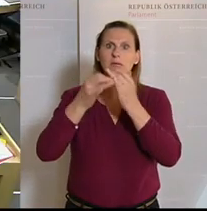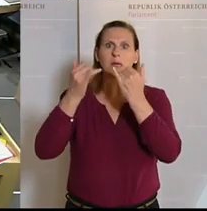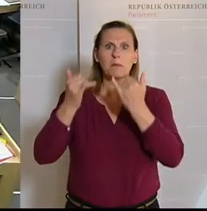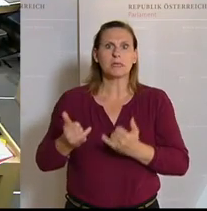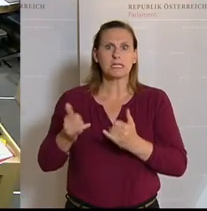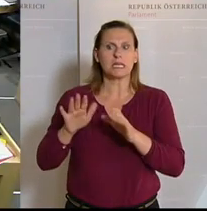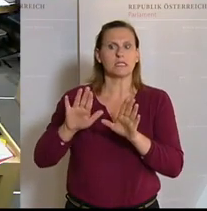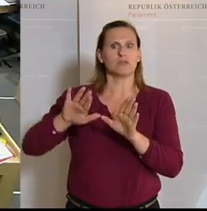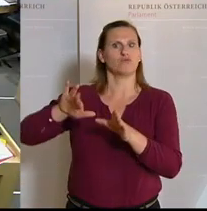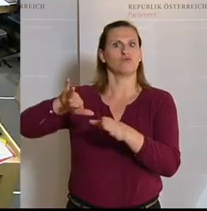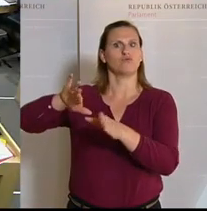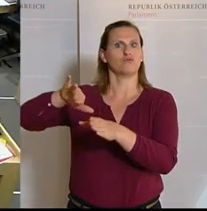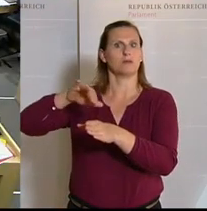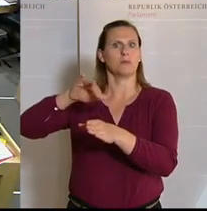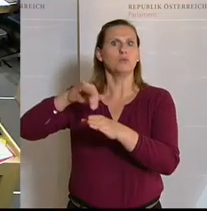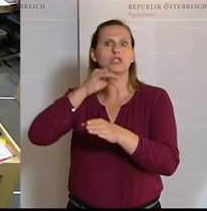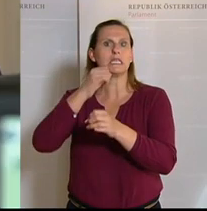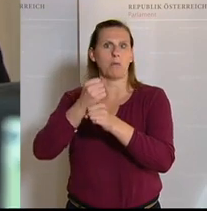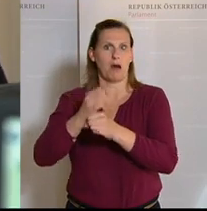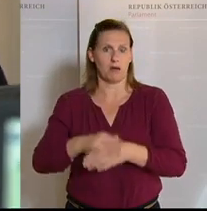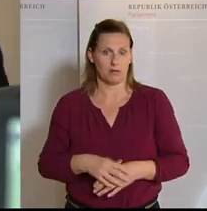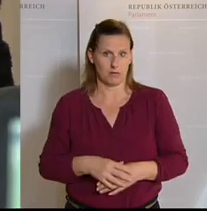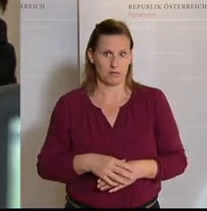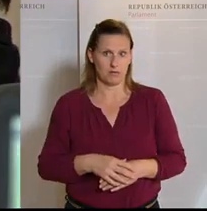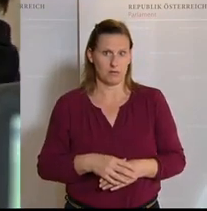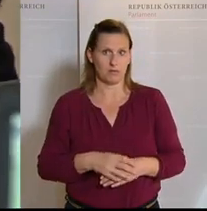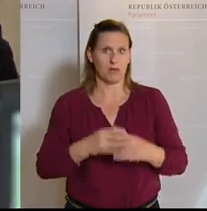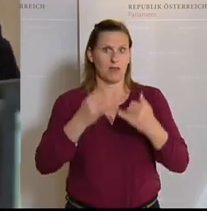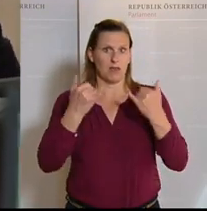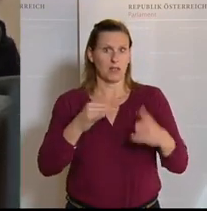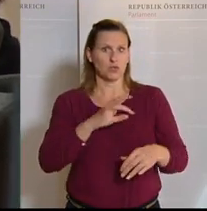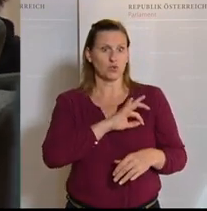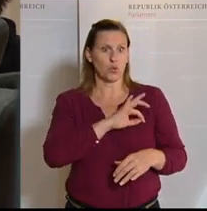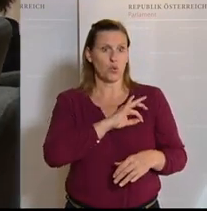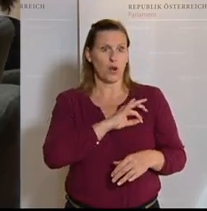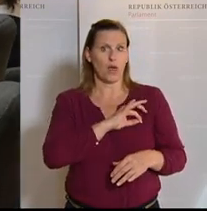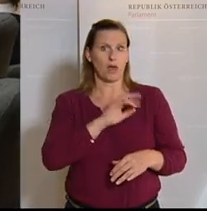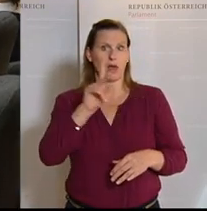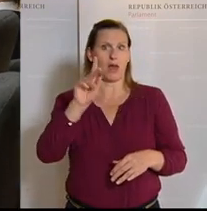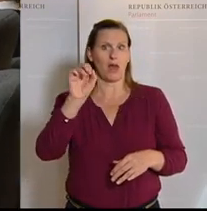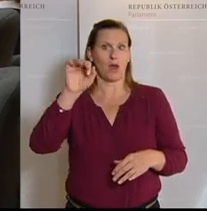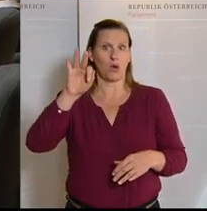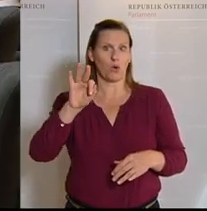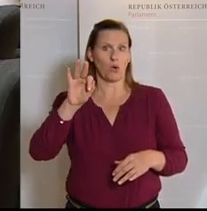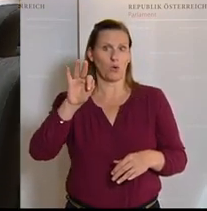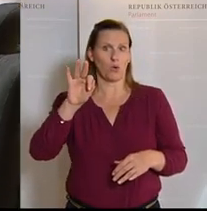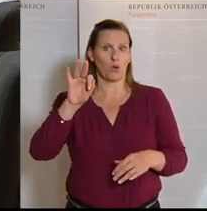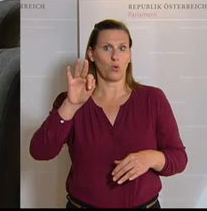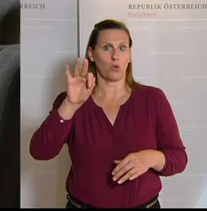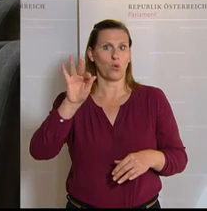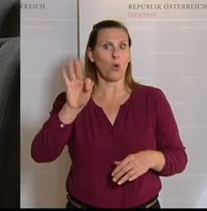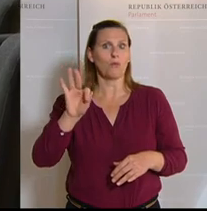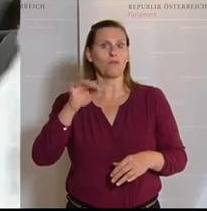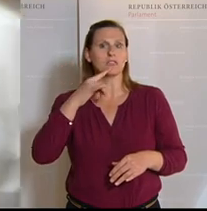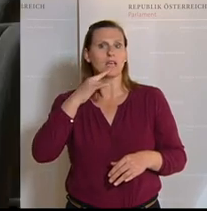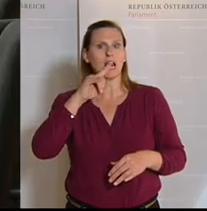ausgeschlossen haben. Kollege Kopf, auch Generalsekretär der Wirtschaftskammer, meinte